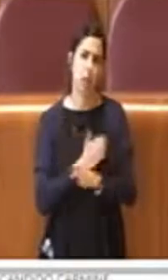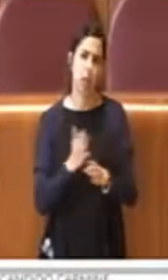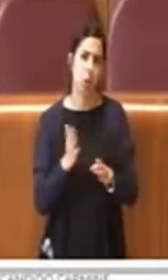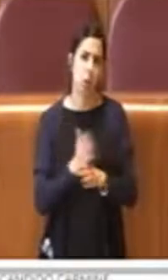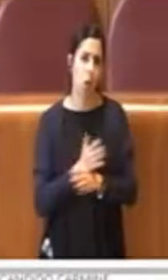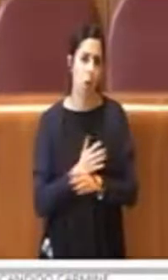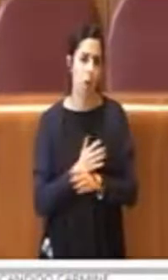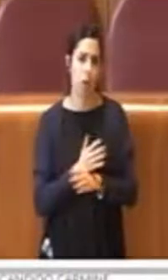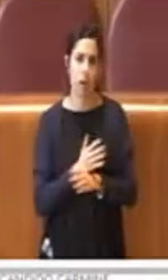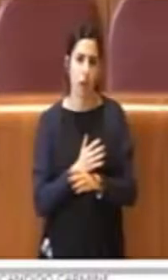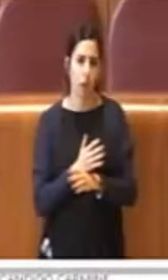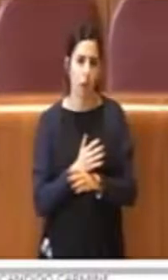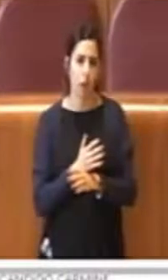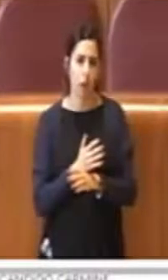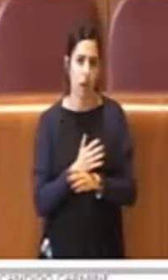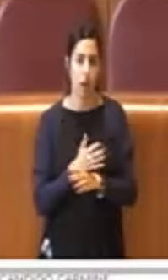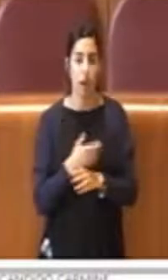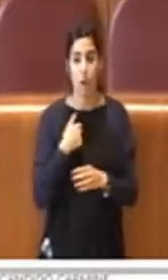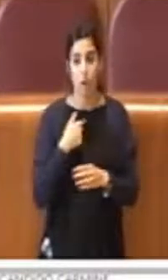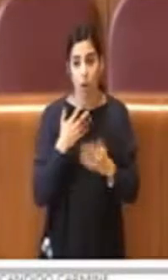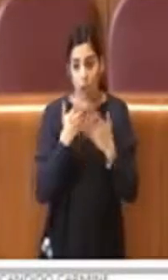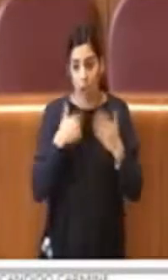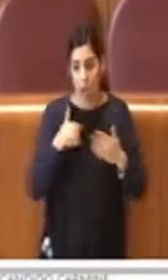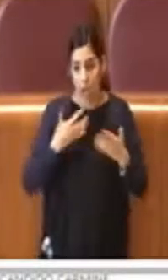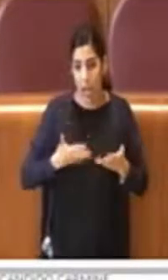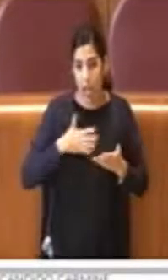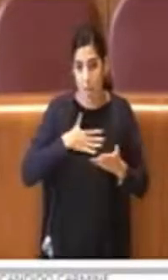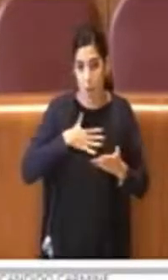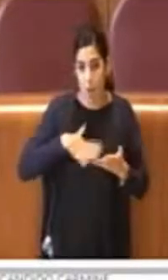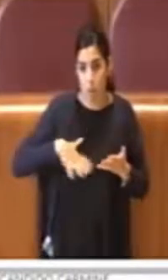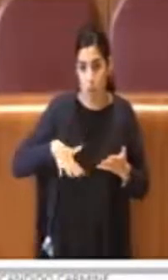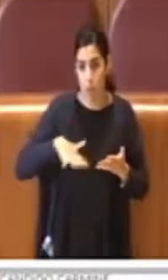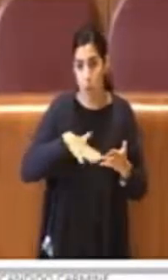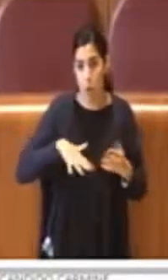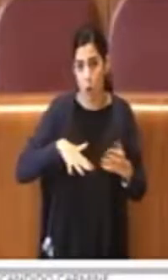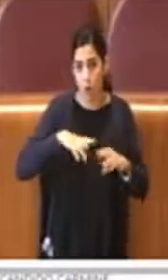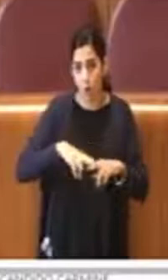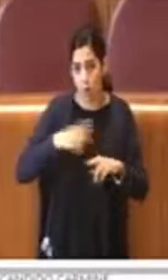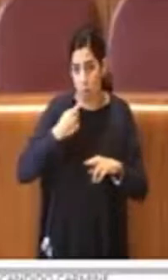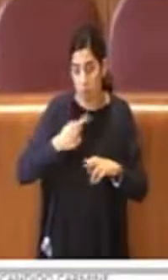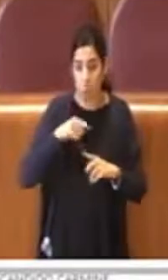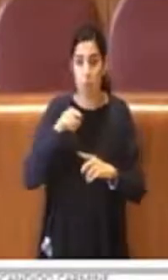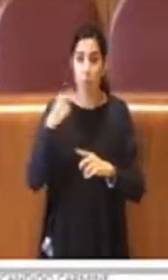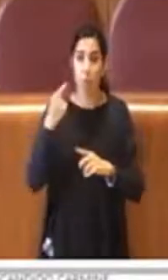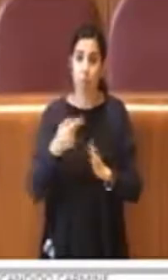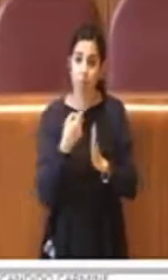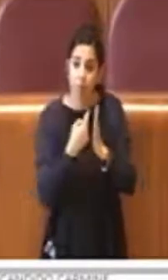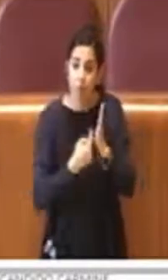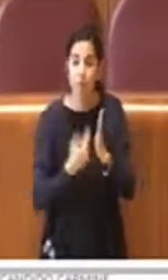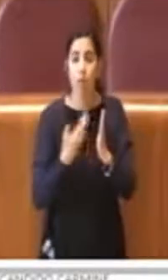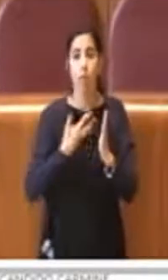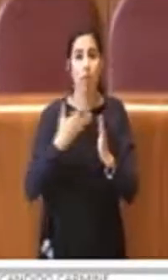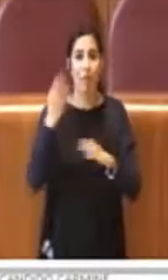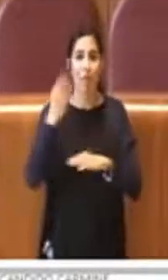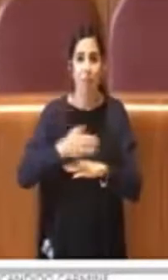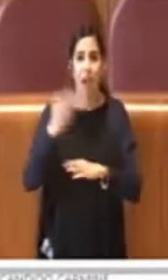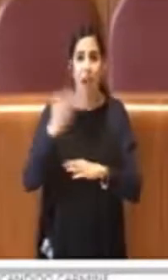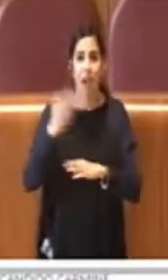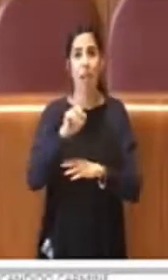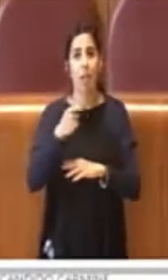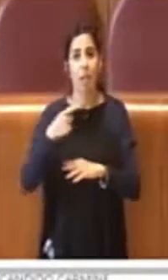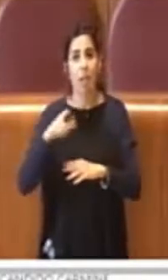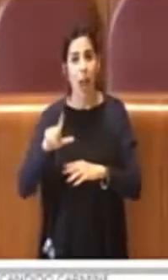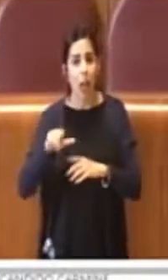Resto ovviamente nel mio campo sono stati messi insieme i barchi per le ZDL con le opere, le infrastrutture